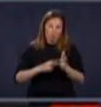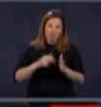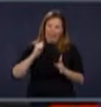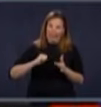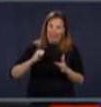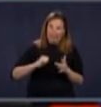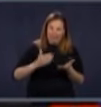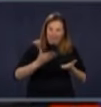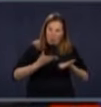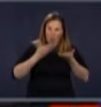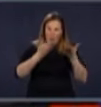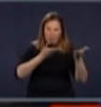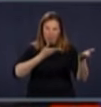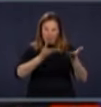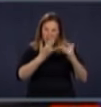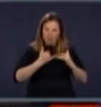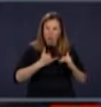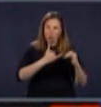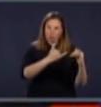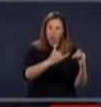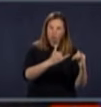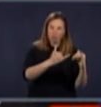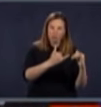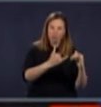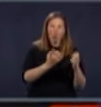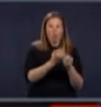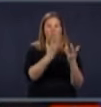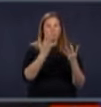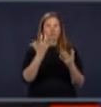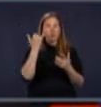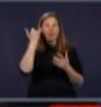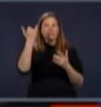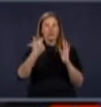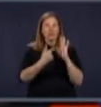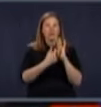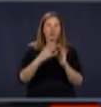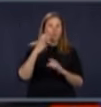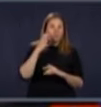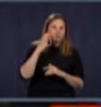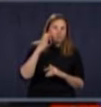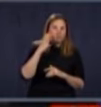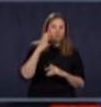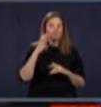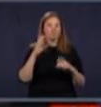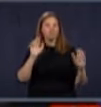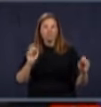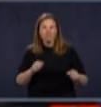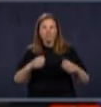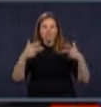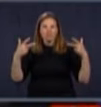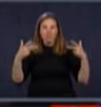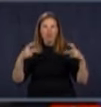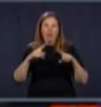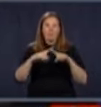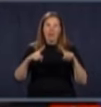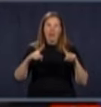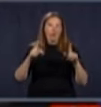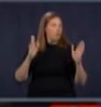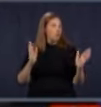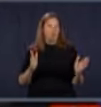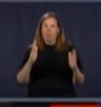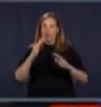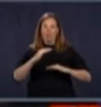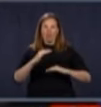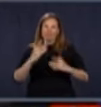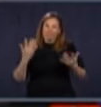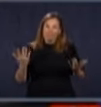services via les téléphones, les vidéoconférences, mais ce n pas idéal. Puis c'est